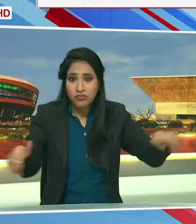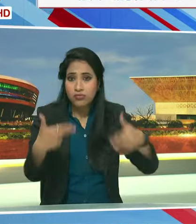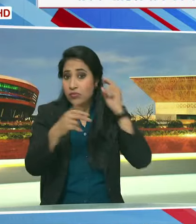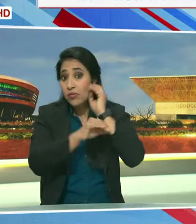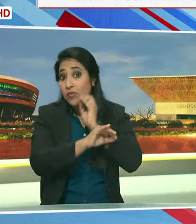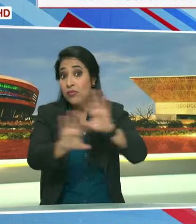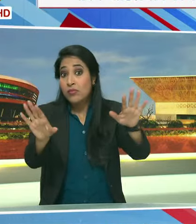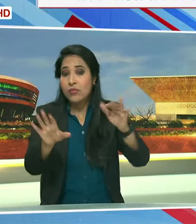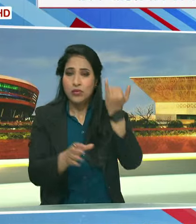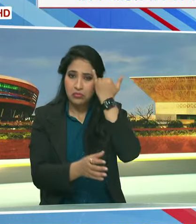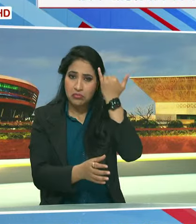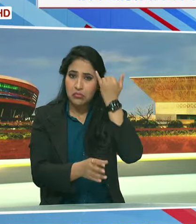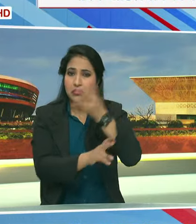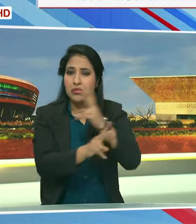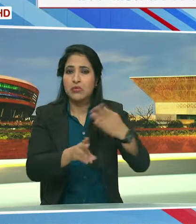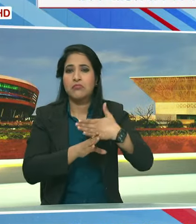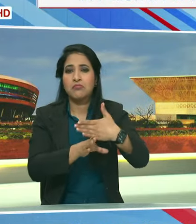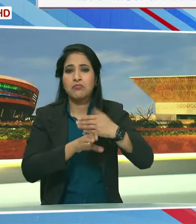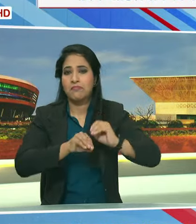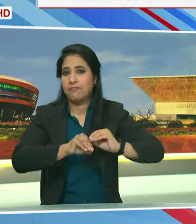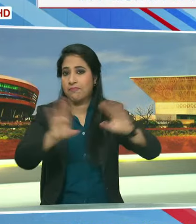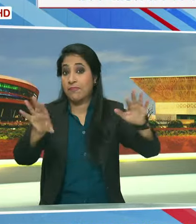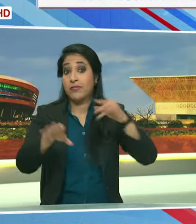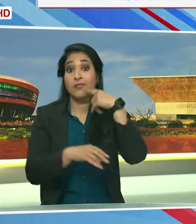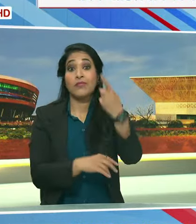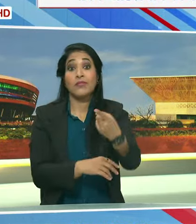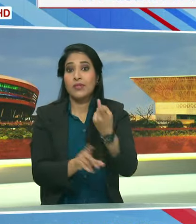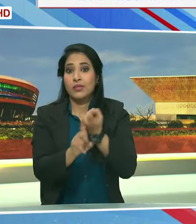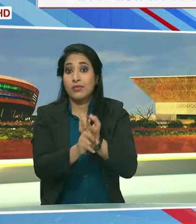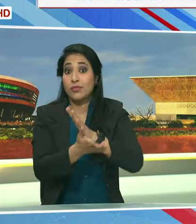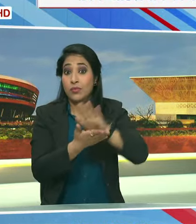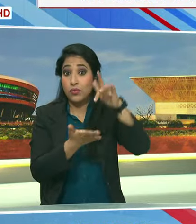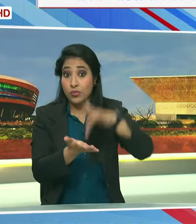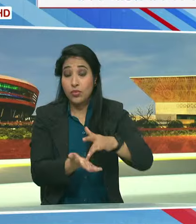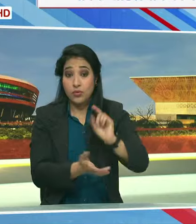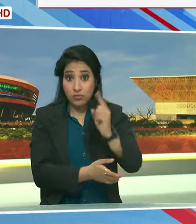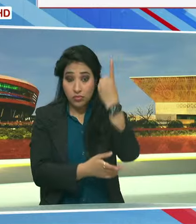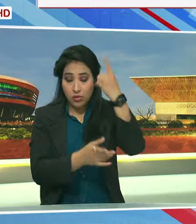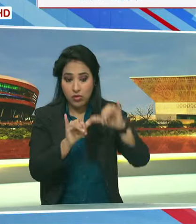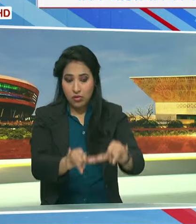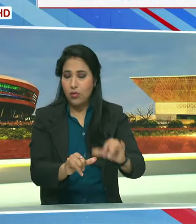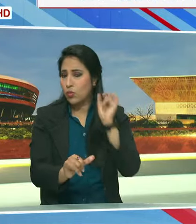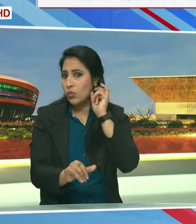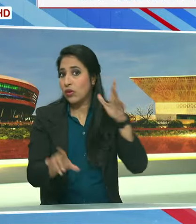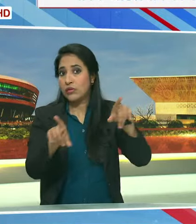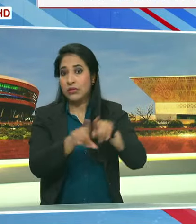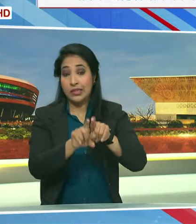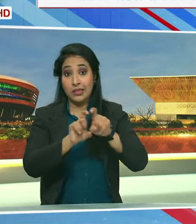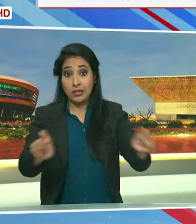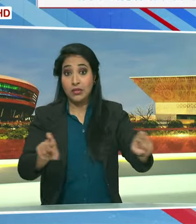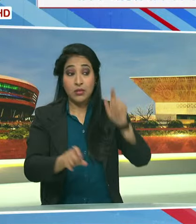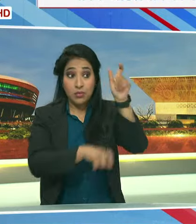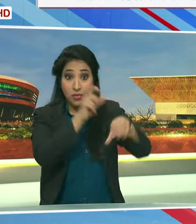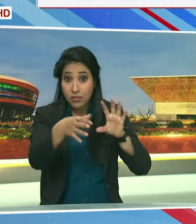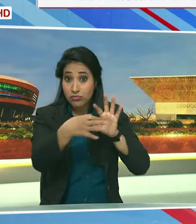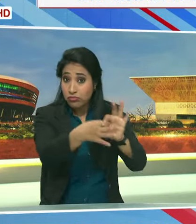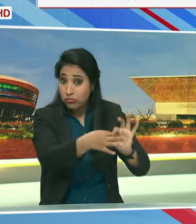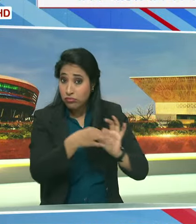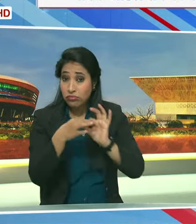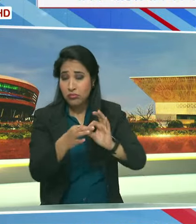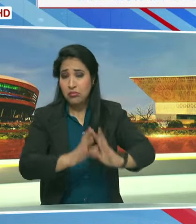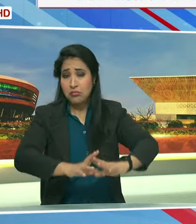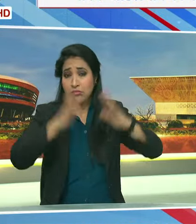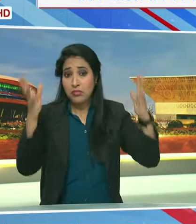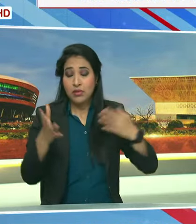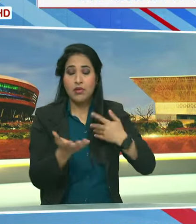जरिये विचार साजा किये उन्होंने कहा कि खोडल धाम की पवित्र भूमी और भक्तों से जुड़ना उनके लिए